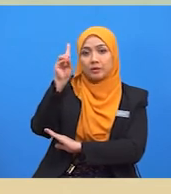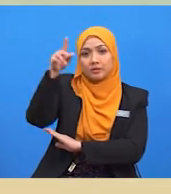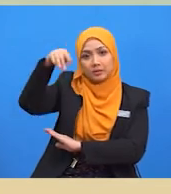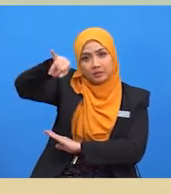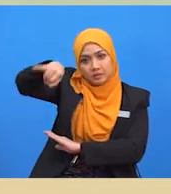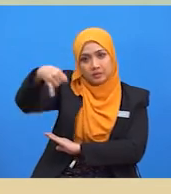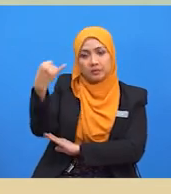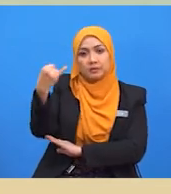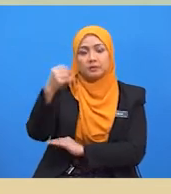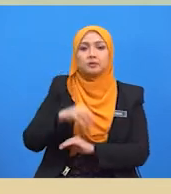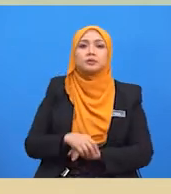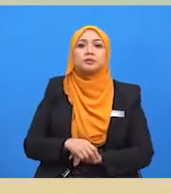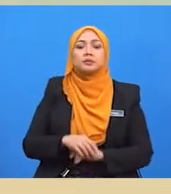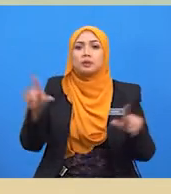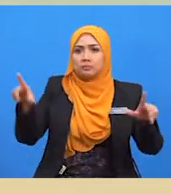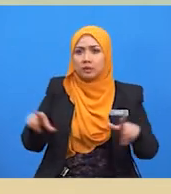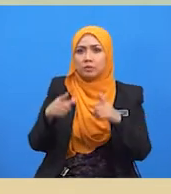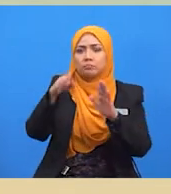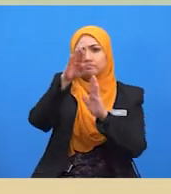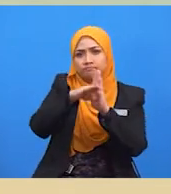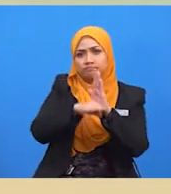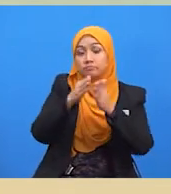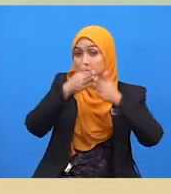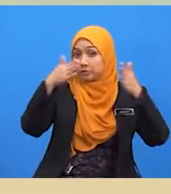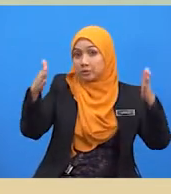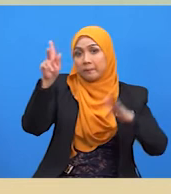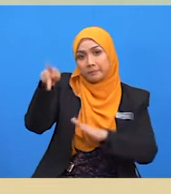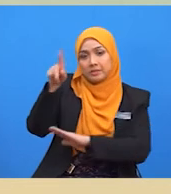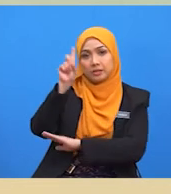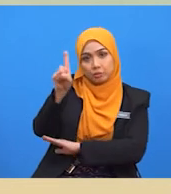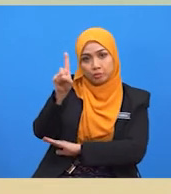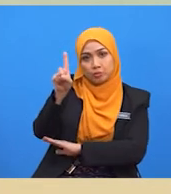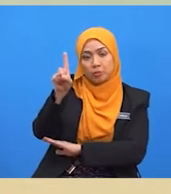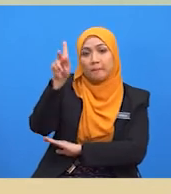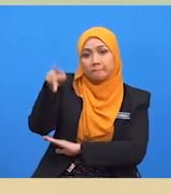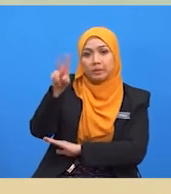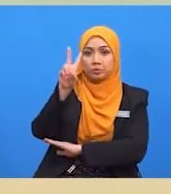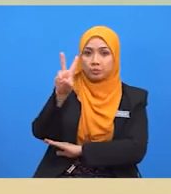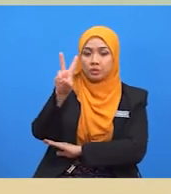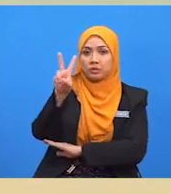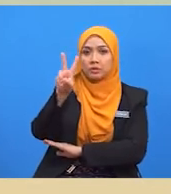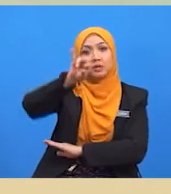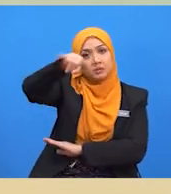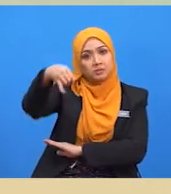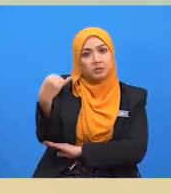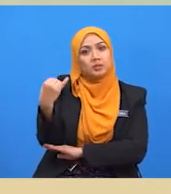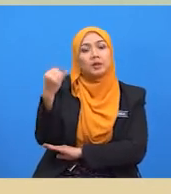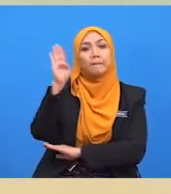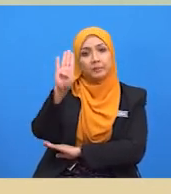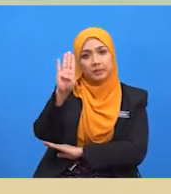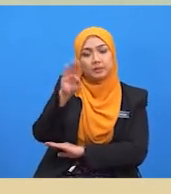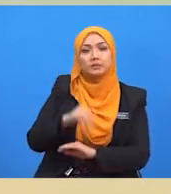-J. berlaku pengurangan sebesar P1-P2-J